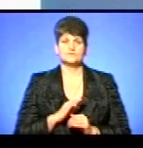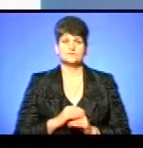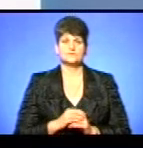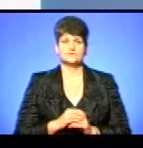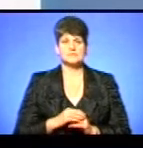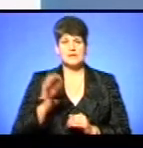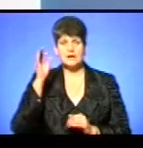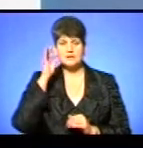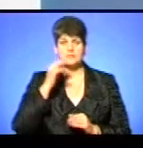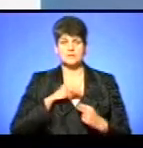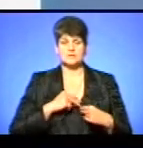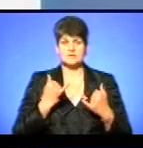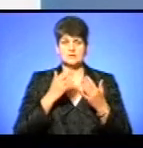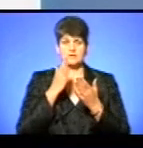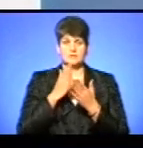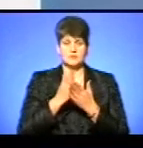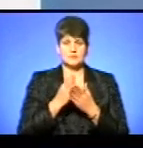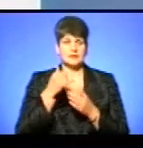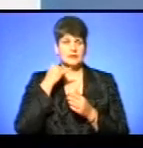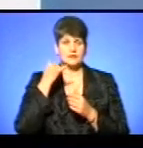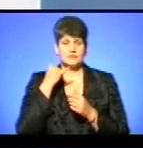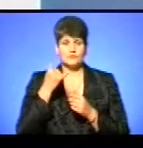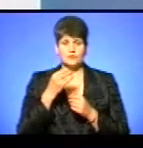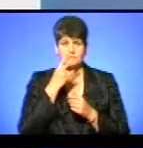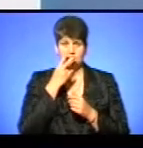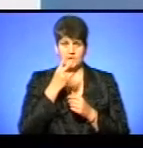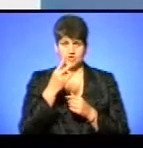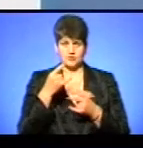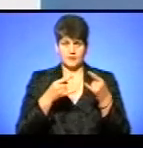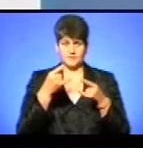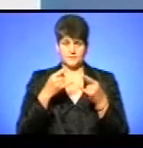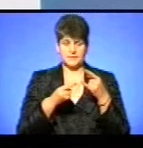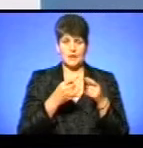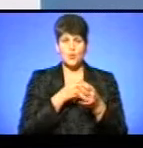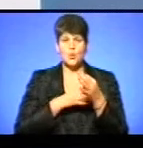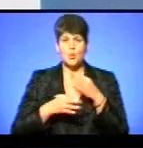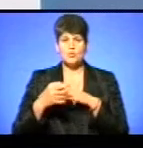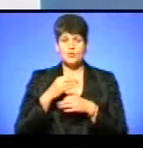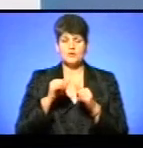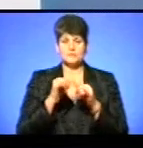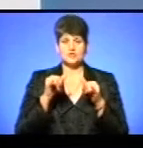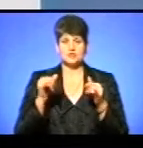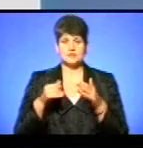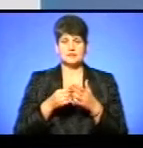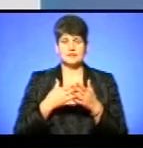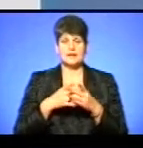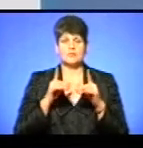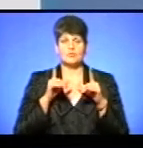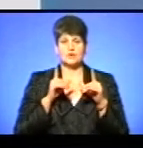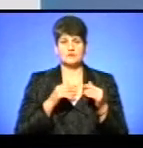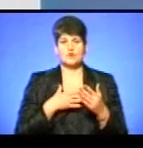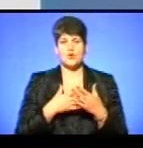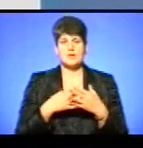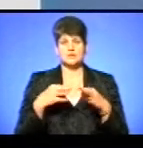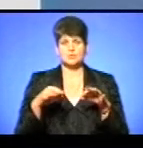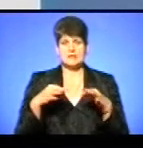Нагадаю, ми працюємо у прямому ефірі. Телефон студії бачите на своїх екранах. Обговорюємо підвищення тарифів на проїзд у громадському